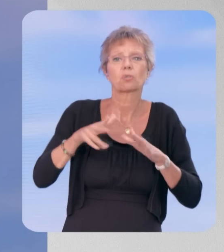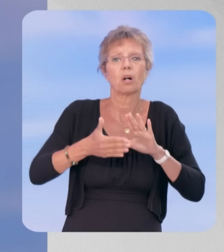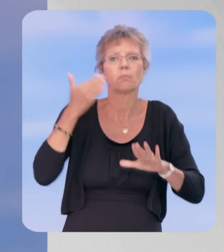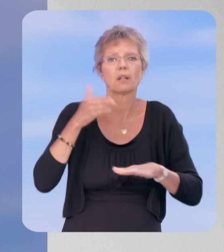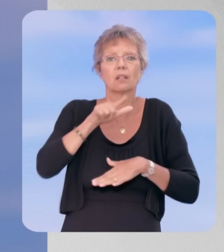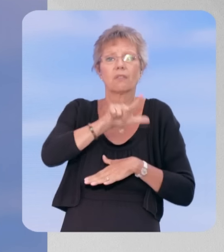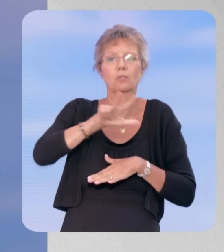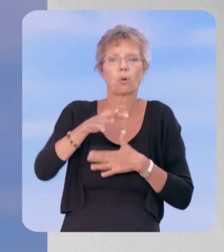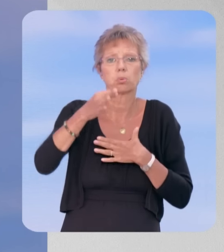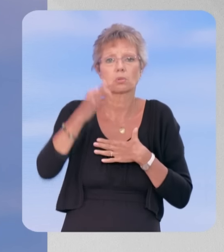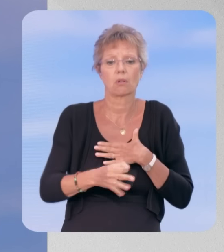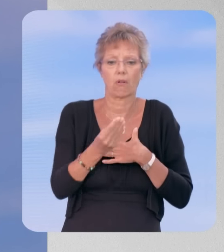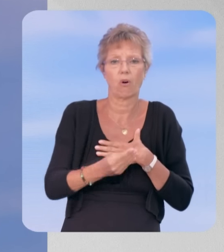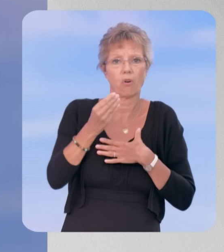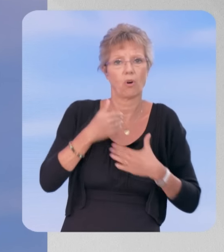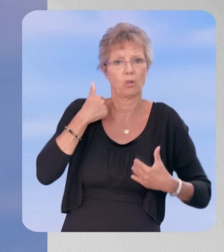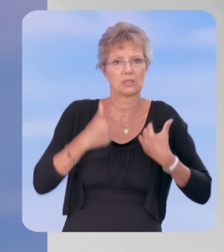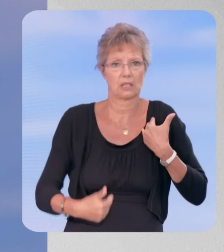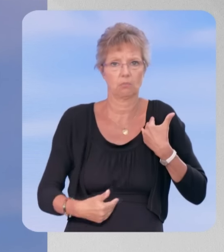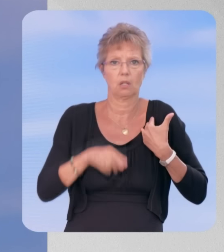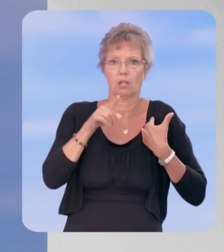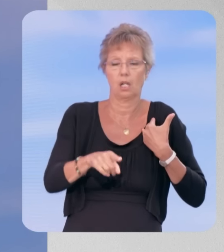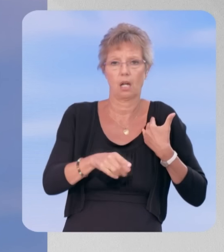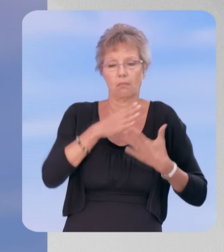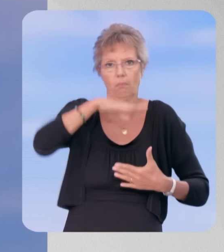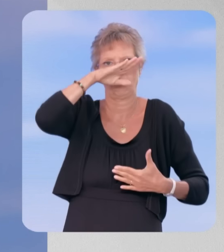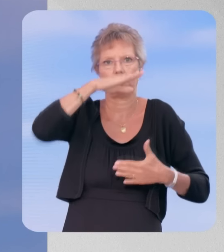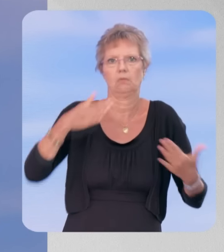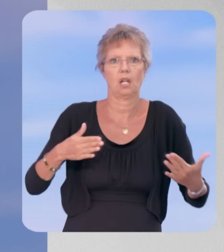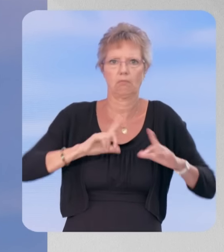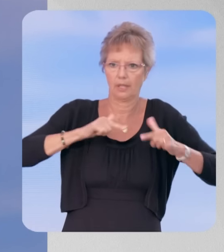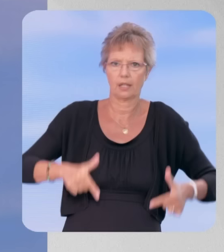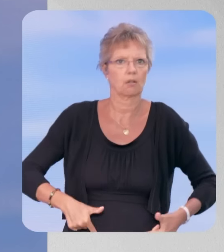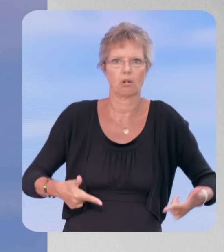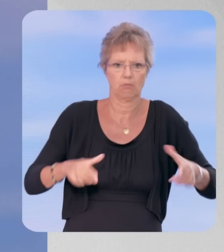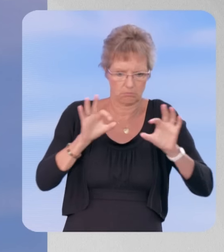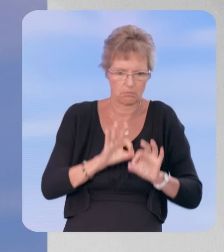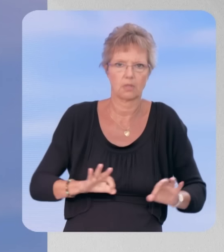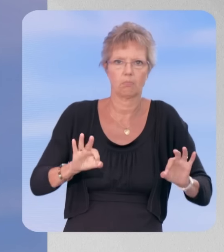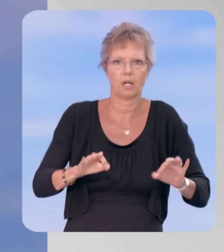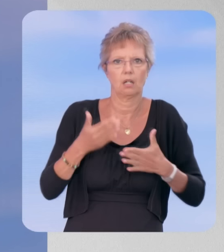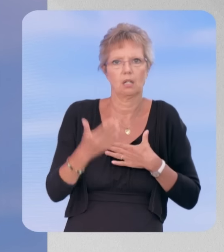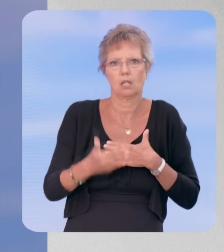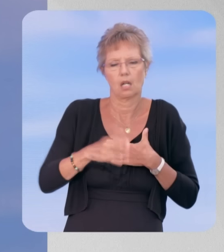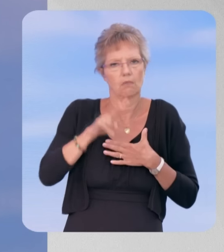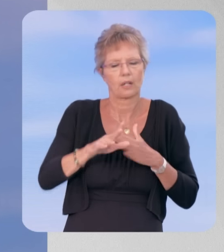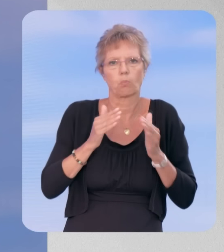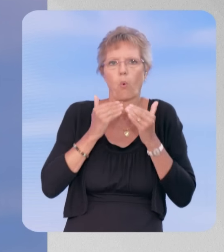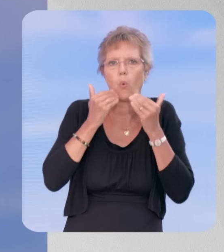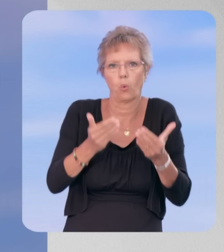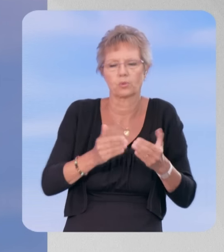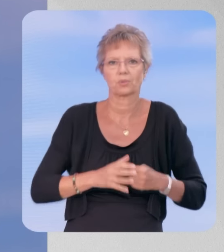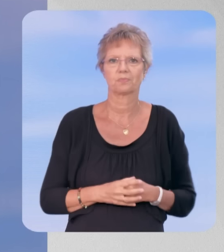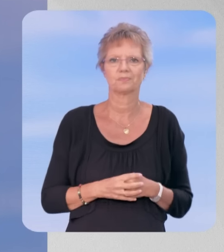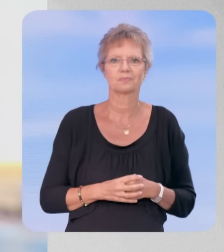avait 23% des enfants en situation de handicap qui se retrouvaient sans solution de scolarisation, ce qui est, je crois, une indignité totale pour notre